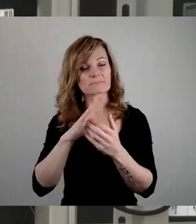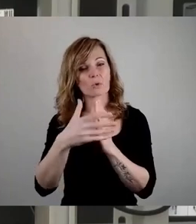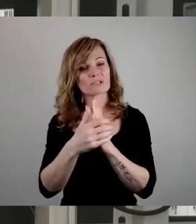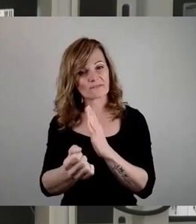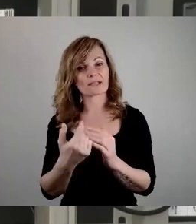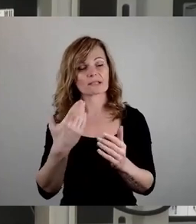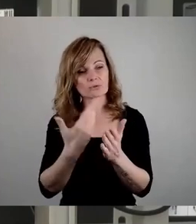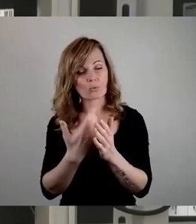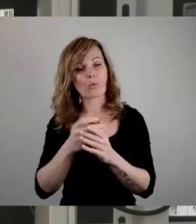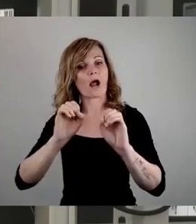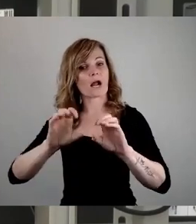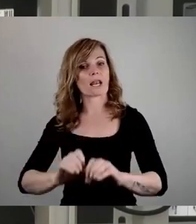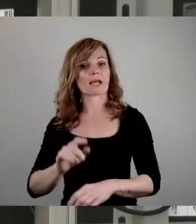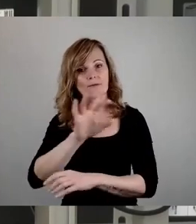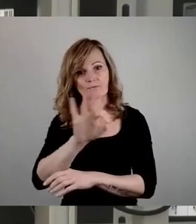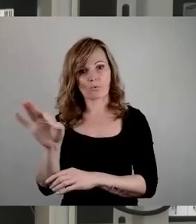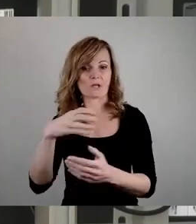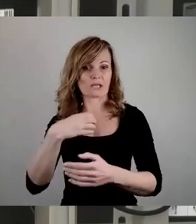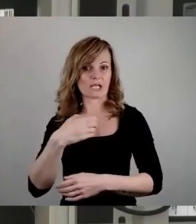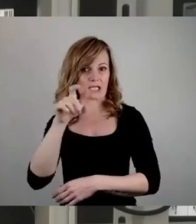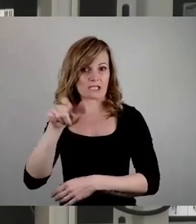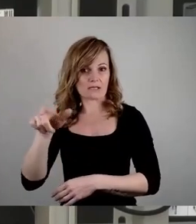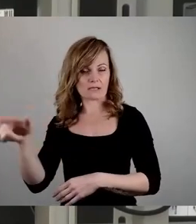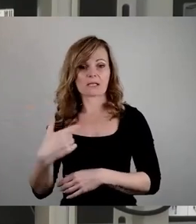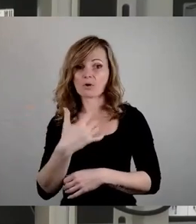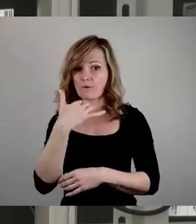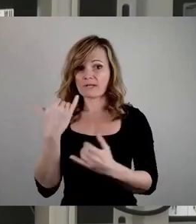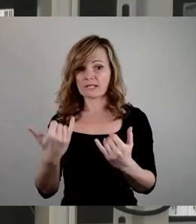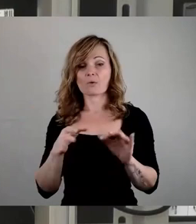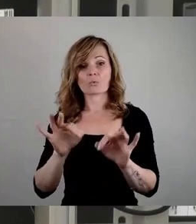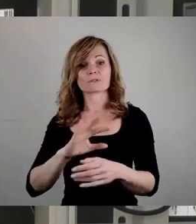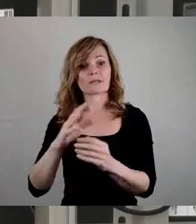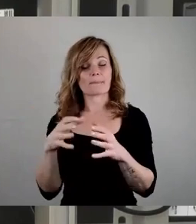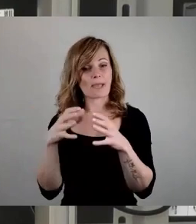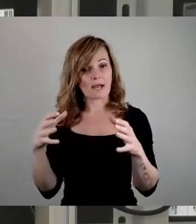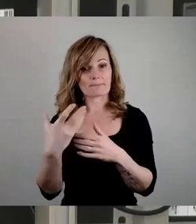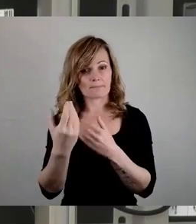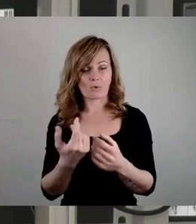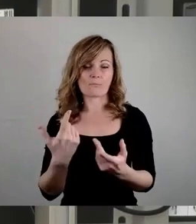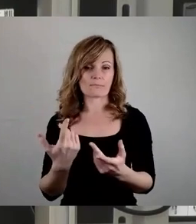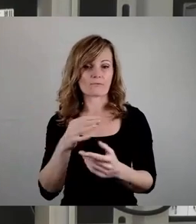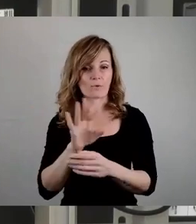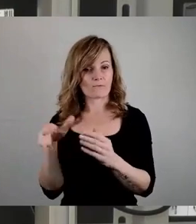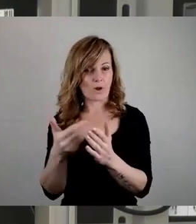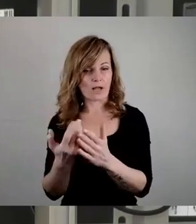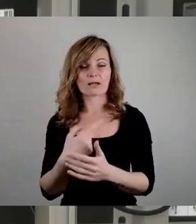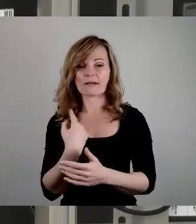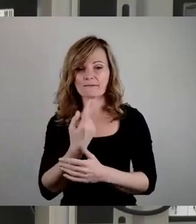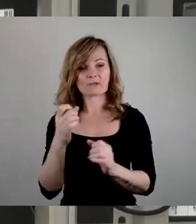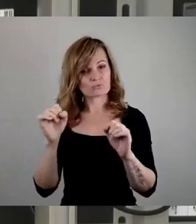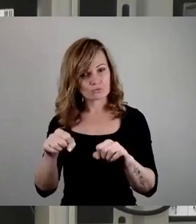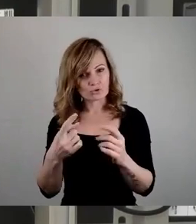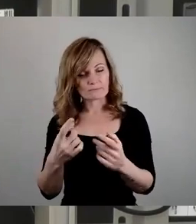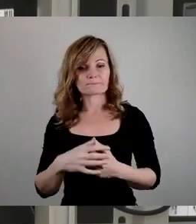Ich hoffe, dass wir heute eine gute Mehrheit bekommen für diese Vorlage. Wir werden auf jeden Fall zustimmen.